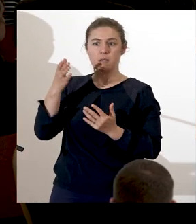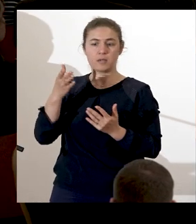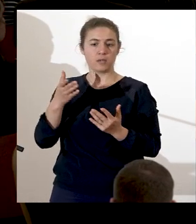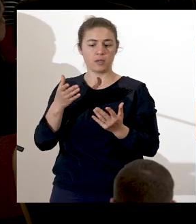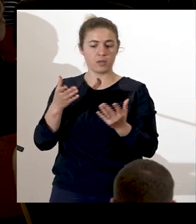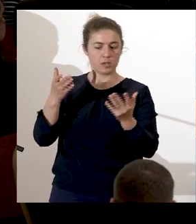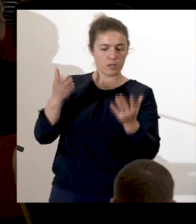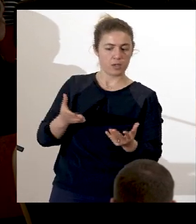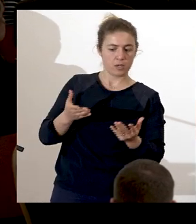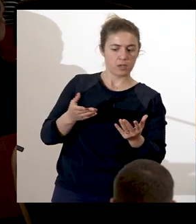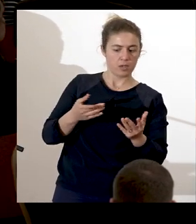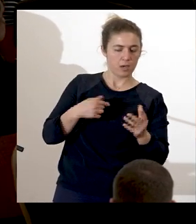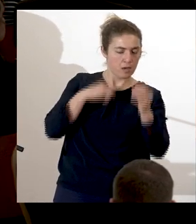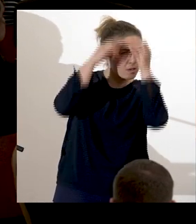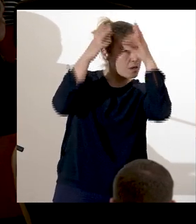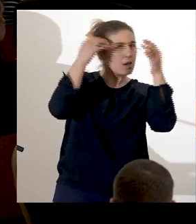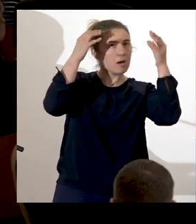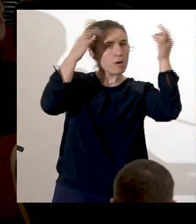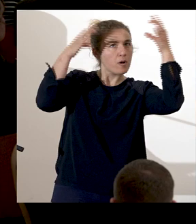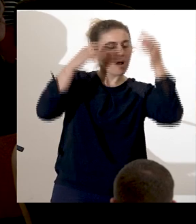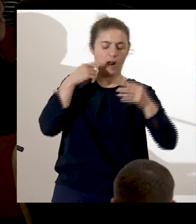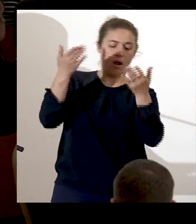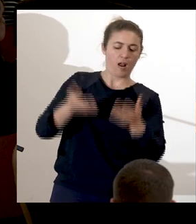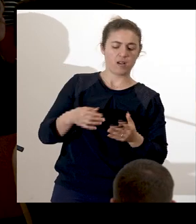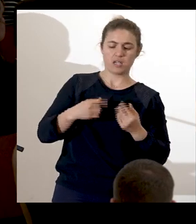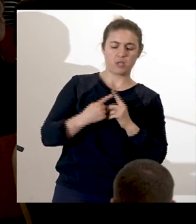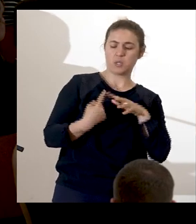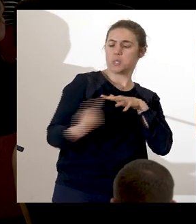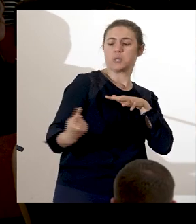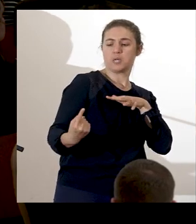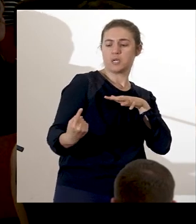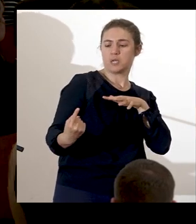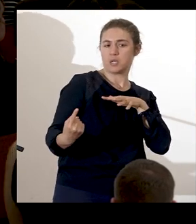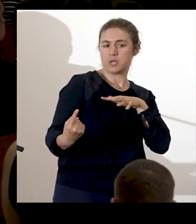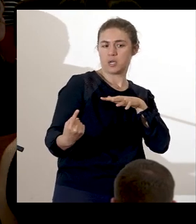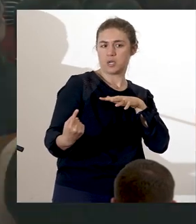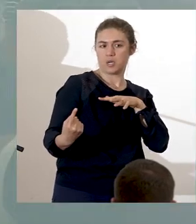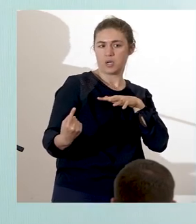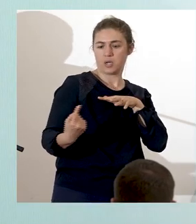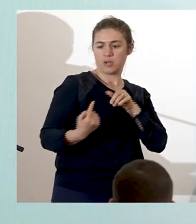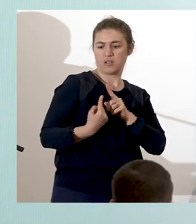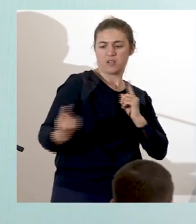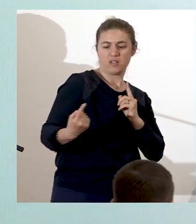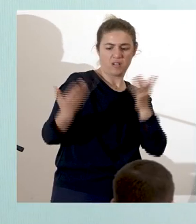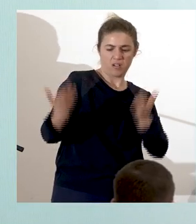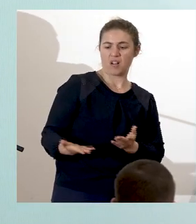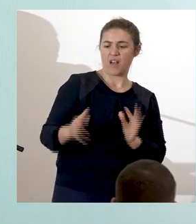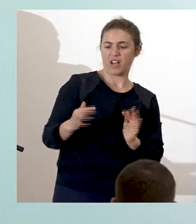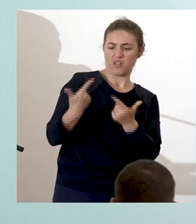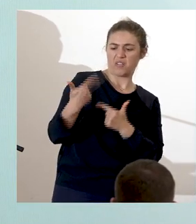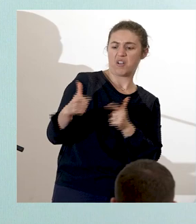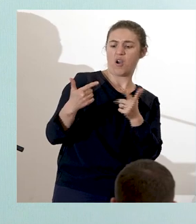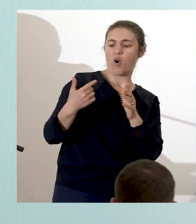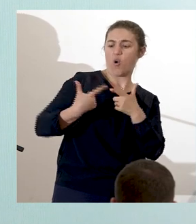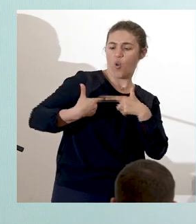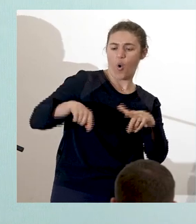caractère d'exclusion sur la base des points comme la différence de langue, d'ethnie, de